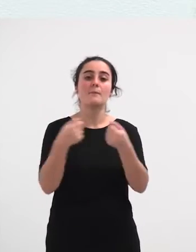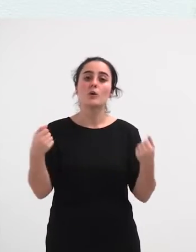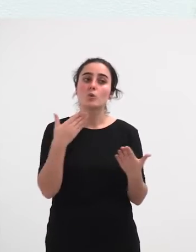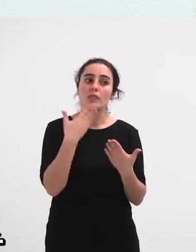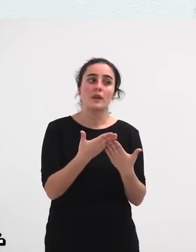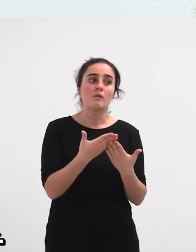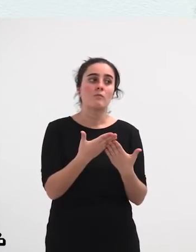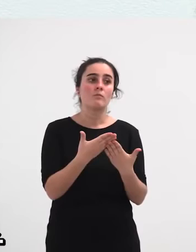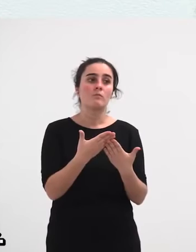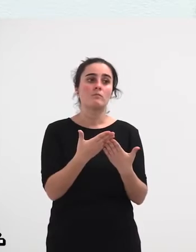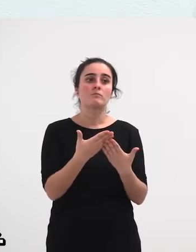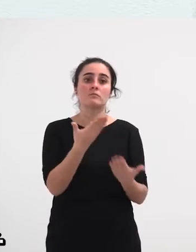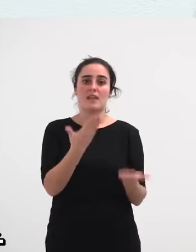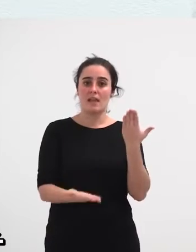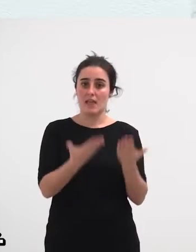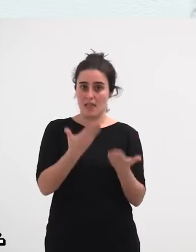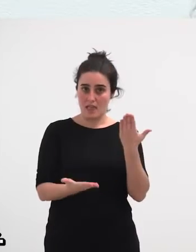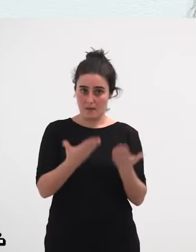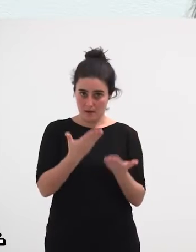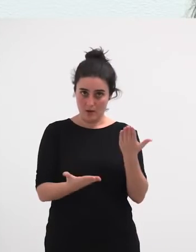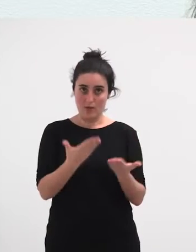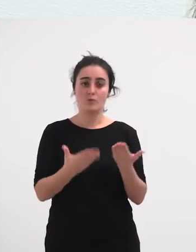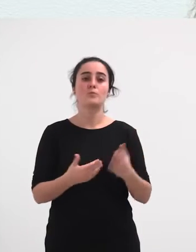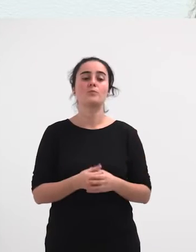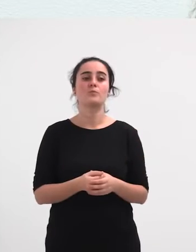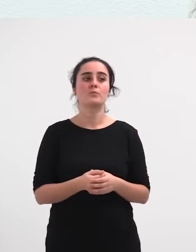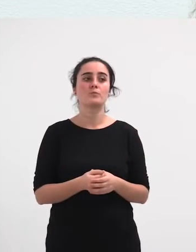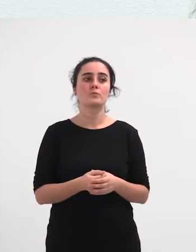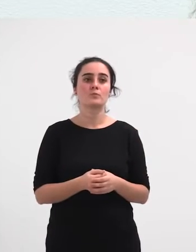evaluazio bat, THUko lantalde batek,